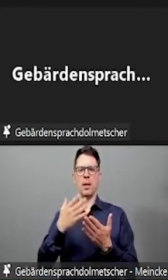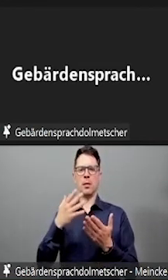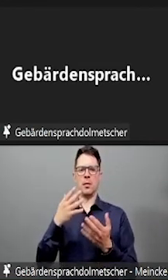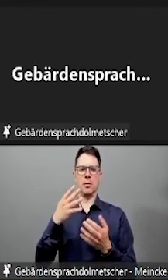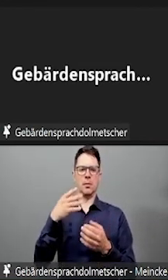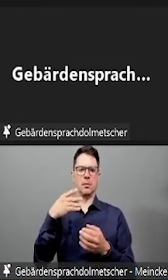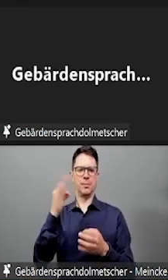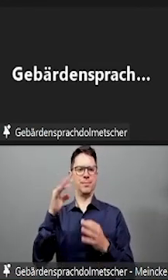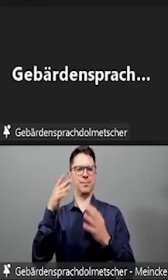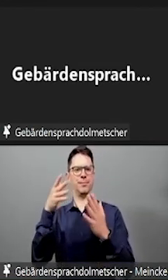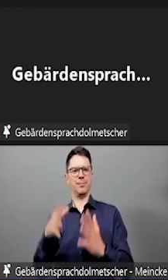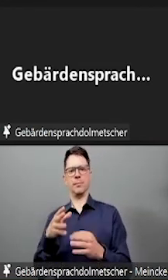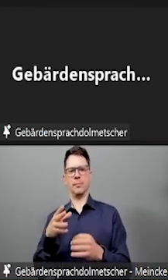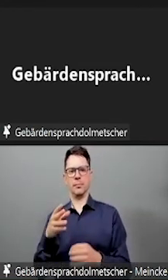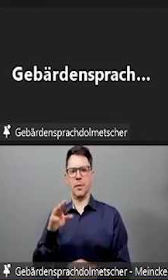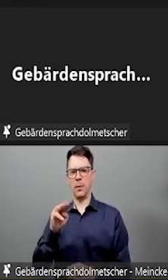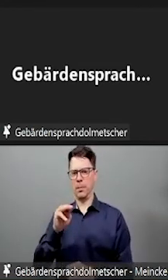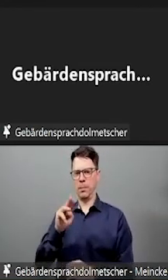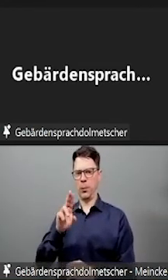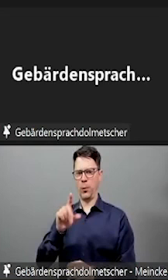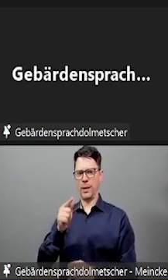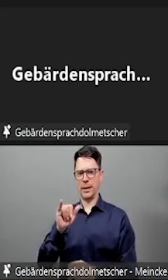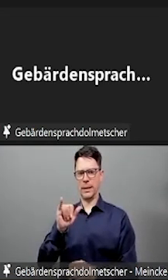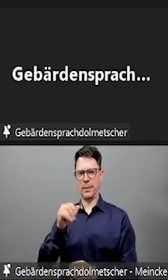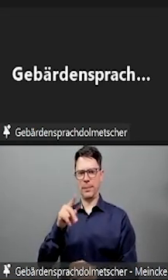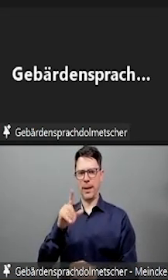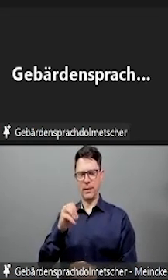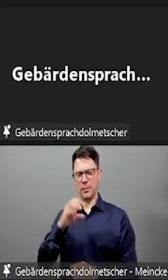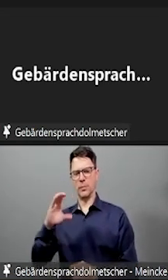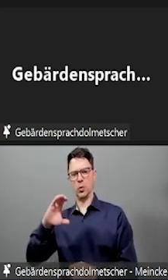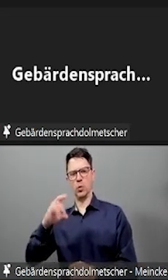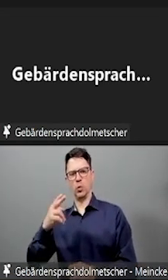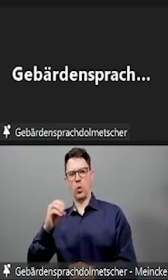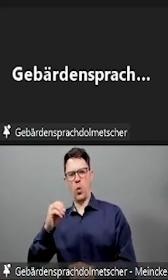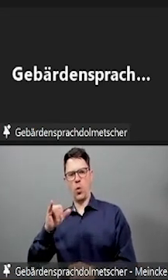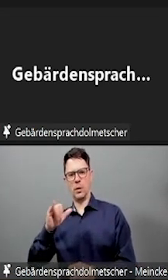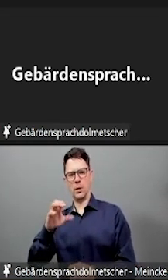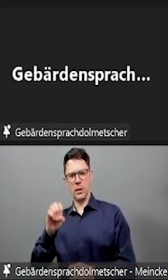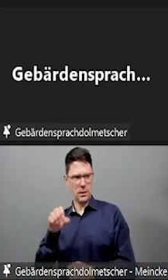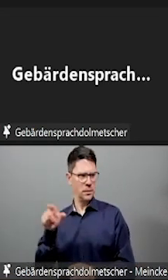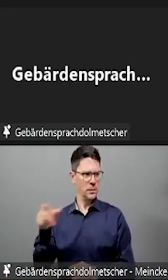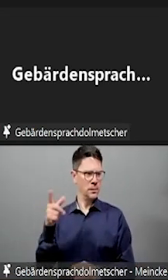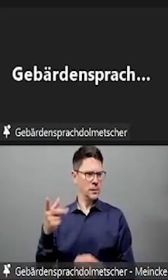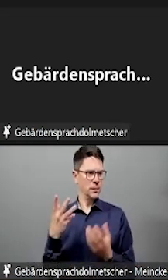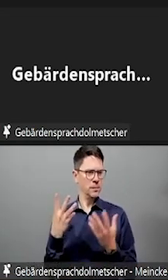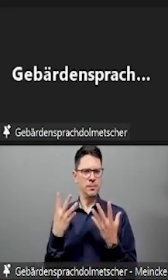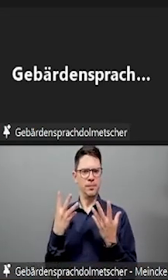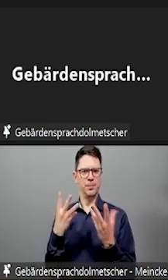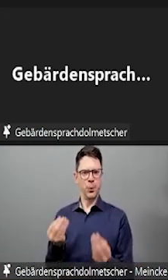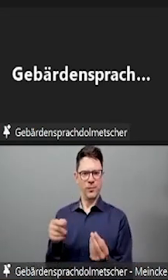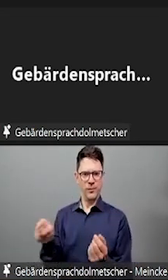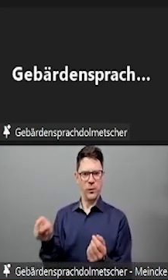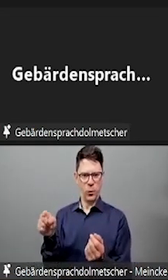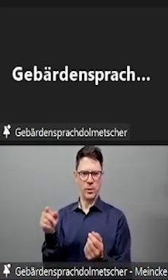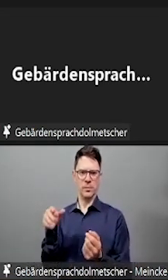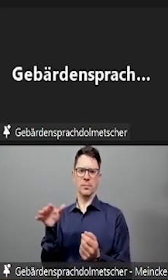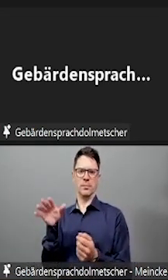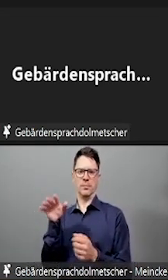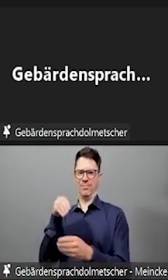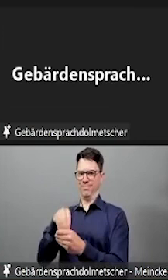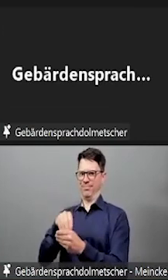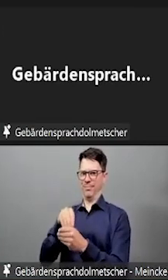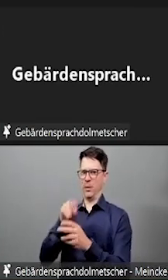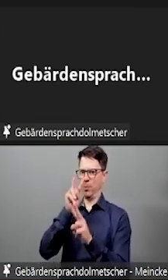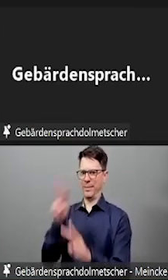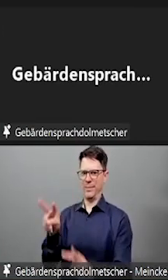Und sowas muss man natürlich dann mit berücksichtigen. Aber es gibt auch weitere Studierendengruppen, die durch Klausuren eventuell benachteiligt werden